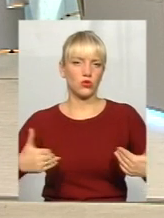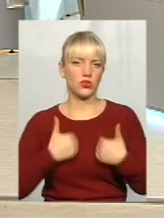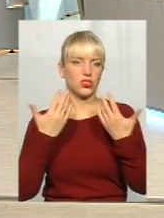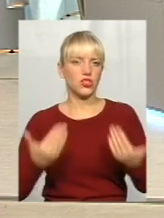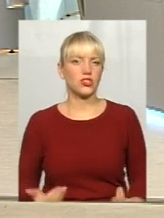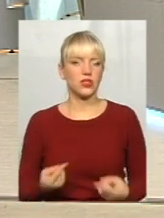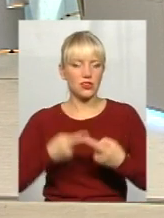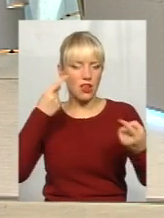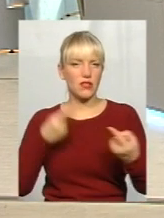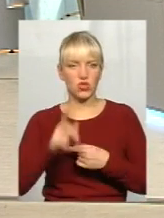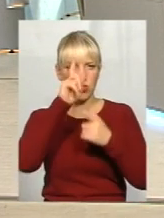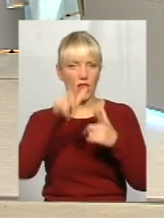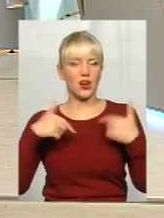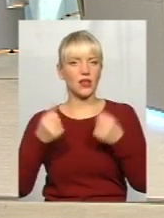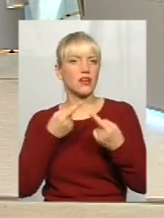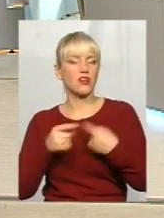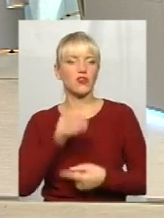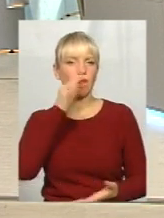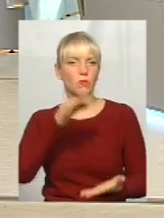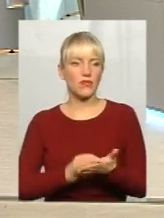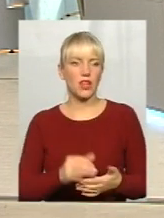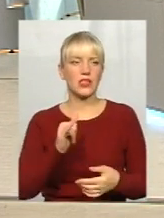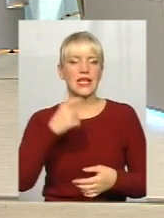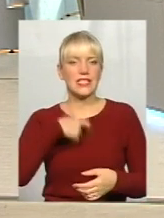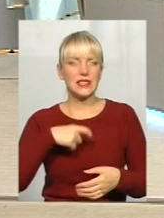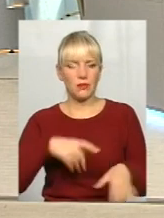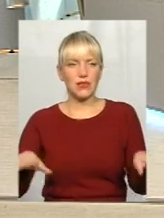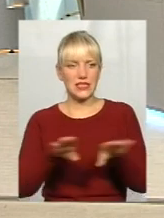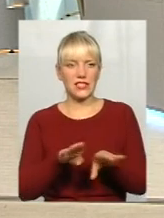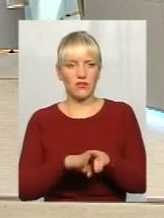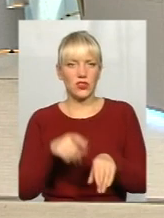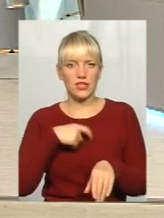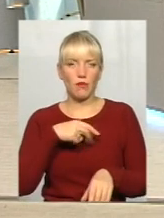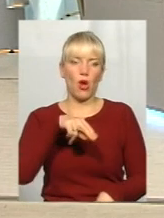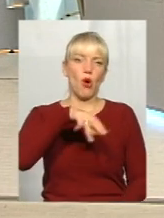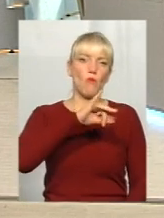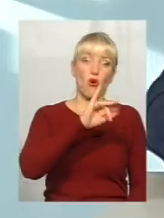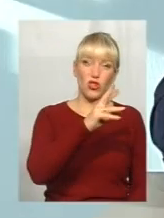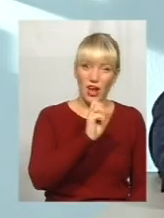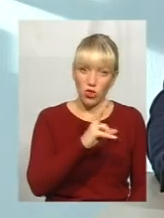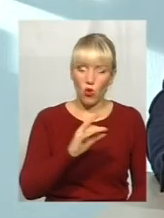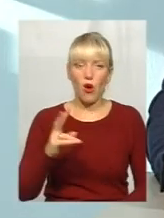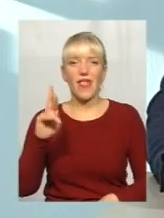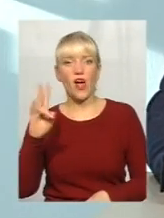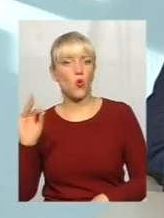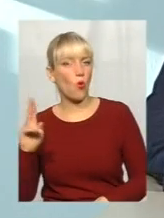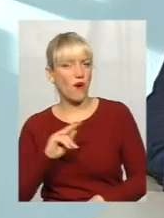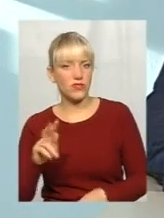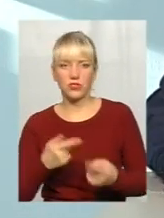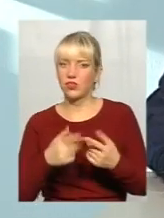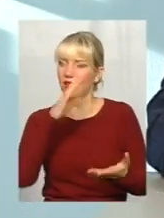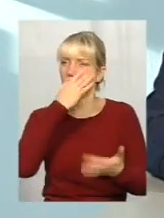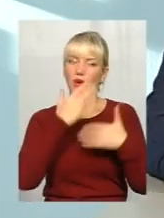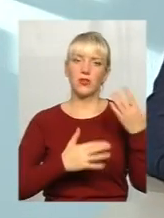Це зовсім інша країна, зовсім інша відповідальність. І себе зрівнювати сьогодні Порошенку з Януковичем, ви бачаєте, відповідальність